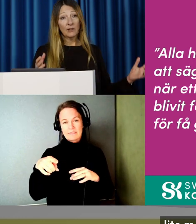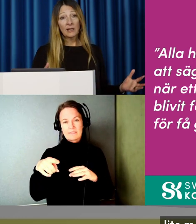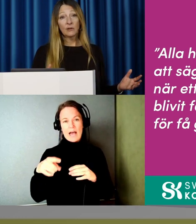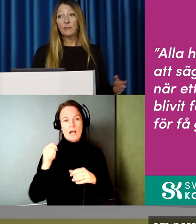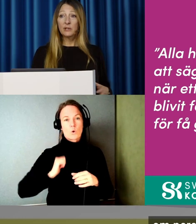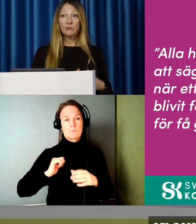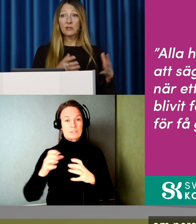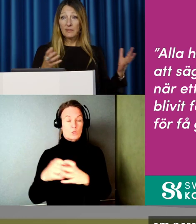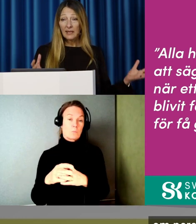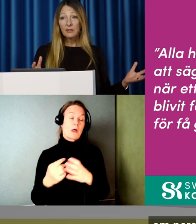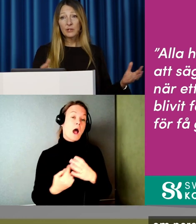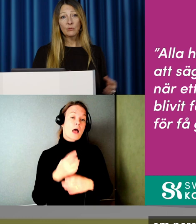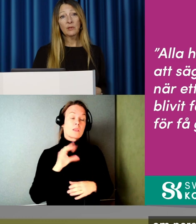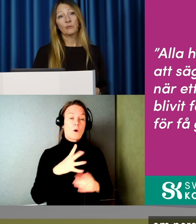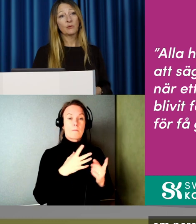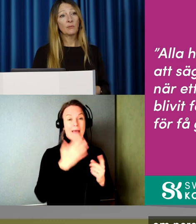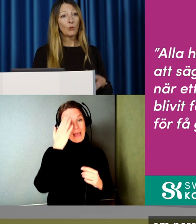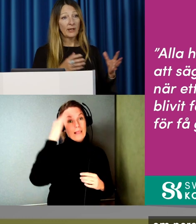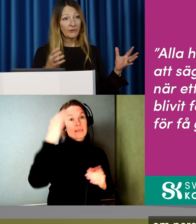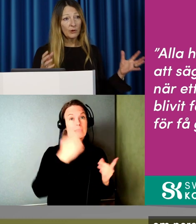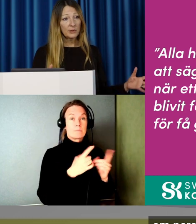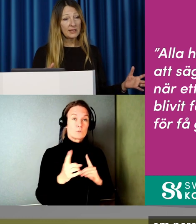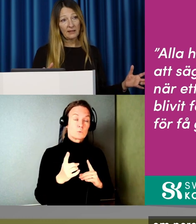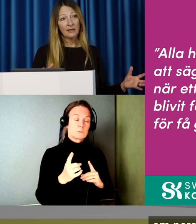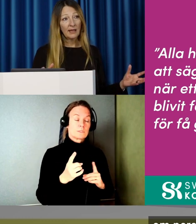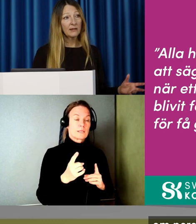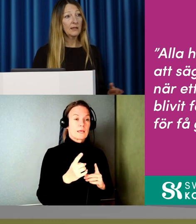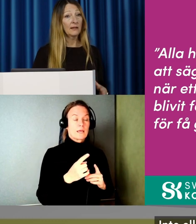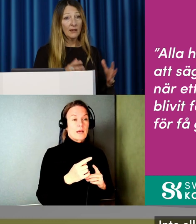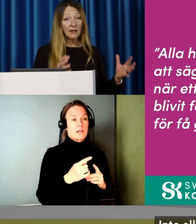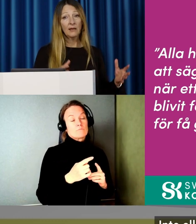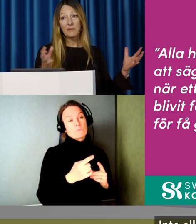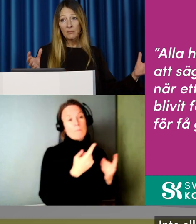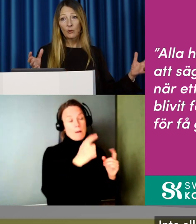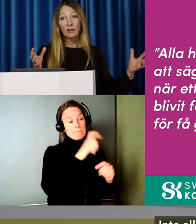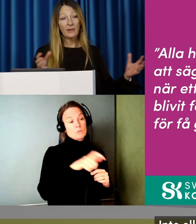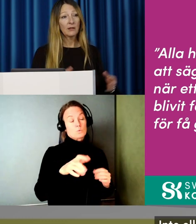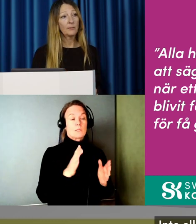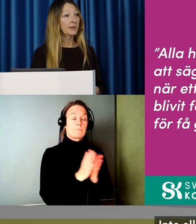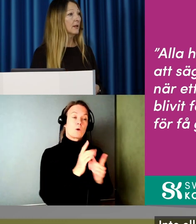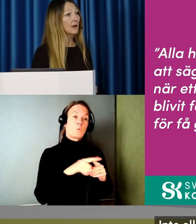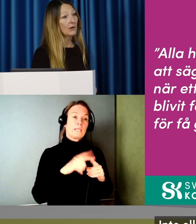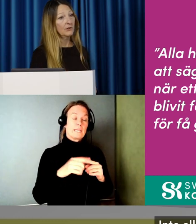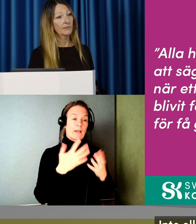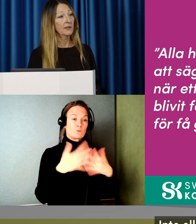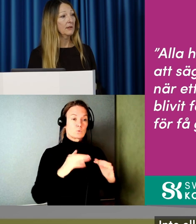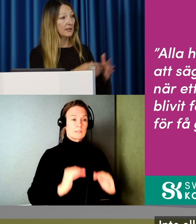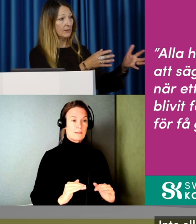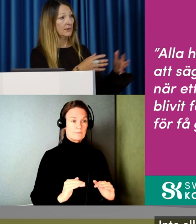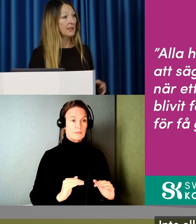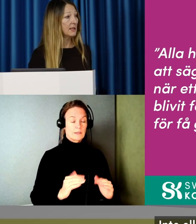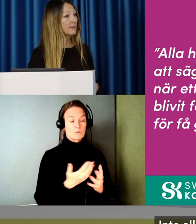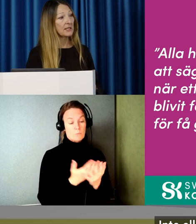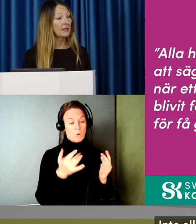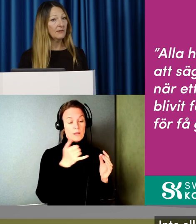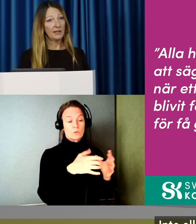Handlar ju egentligen om personer, äldre personer och personer med olika funktionsnedsättningar. Inte alla men många i de här grupperna har det